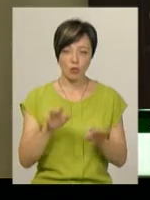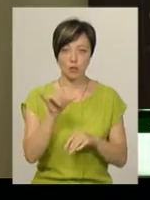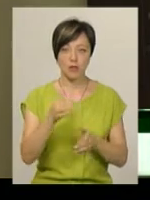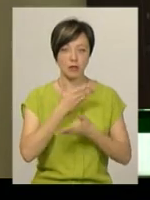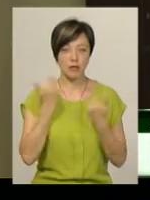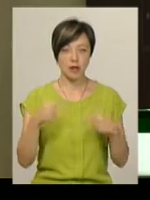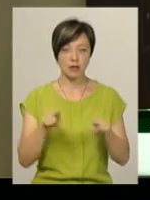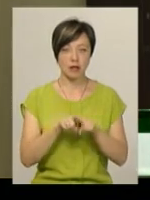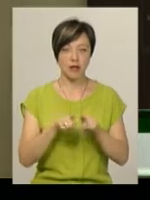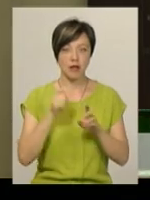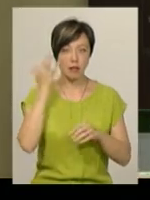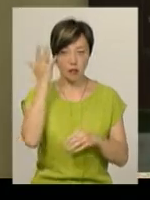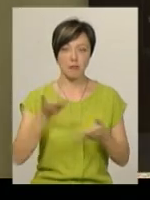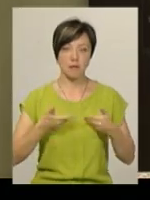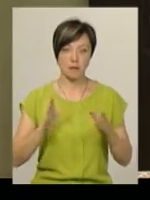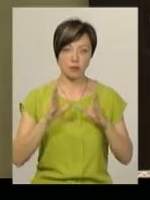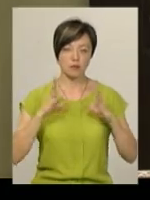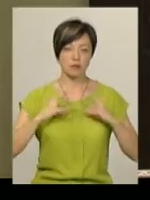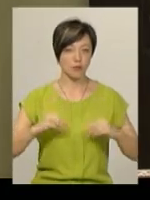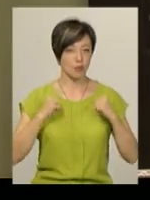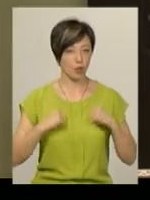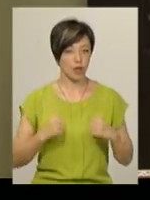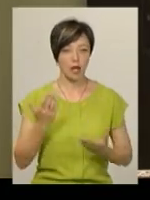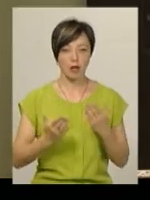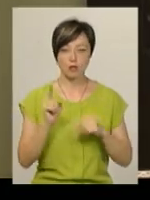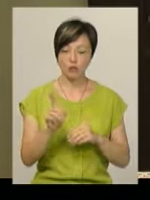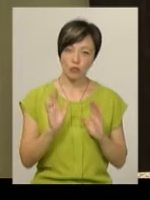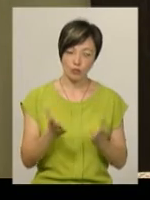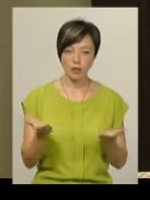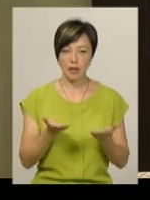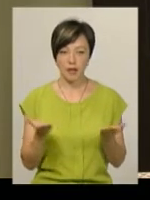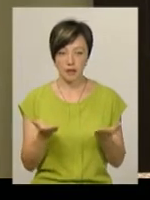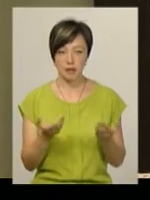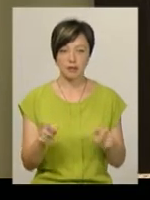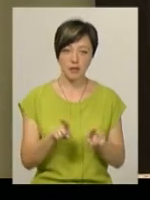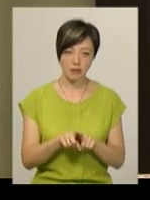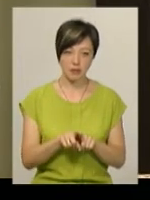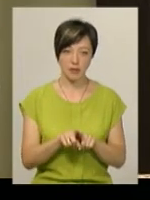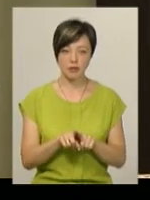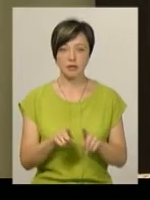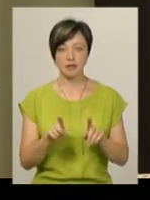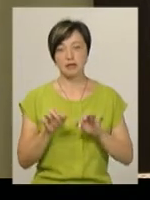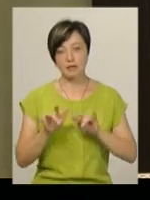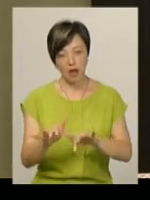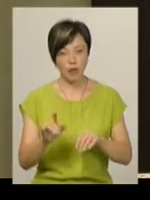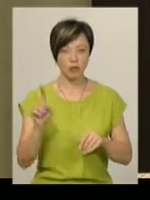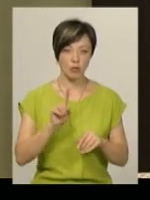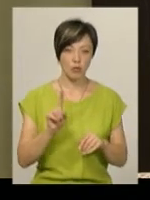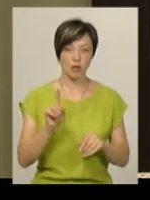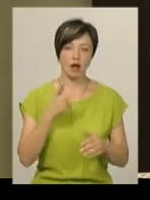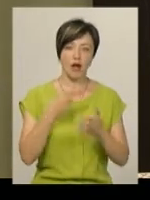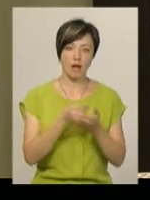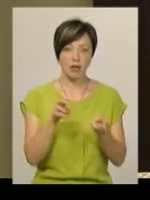немає навіть таких намерів, то ми будемо, як то кажуть, спокійні. Якщо там будуть якісь такі закиди про те, що там